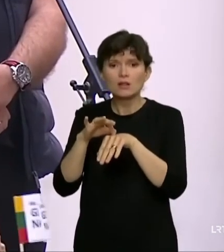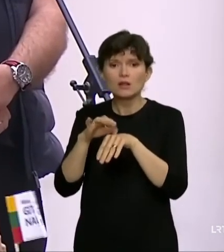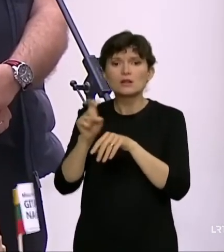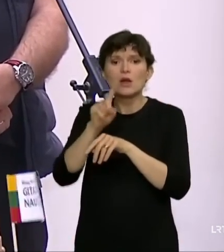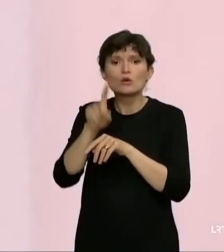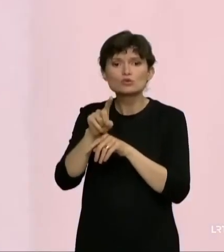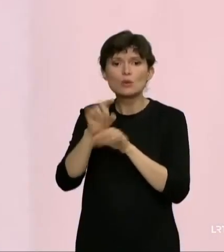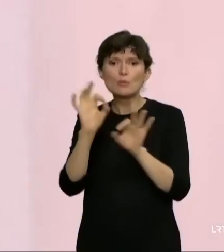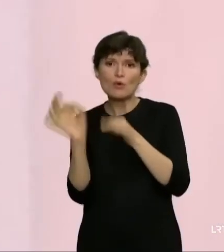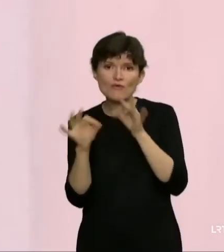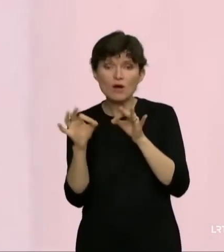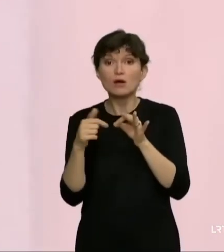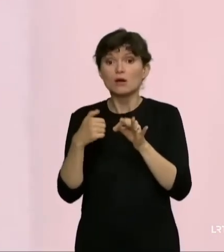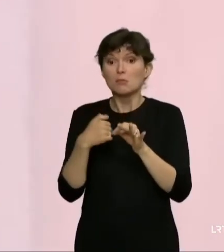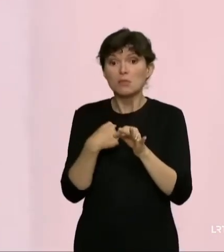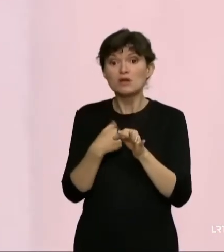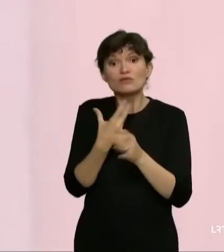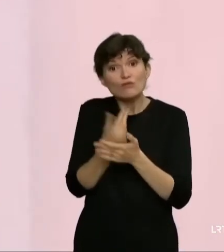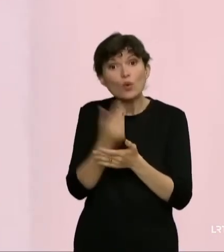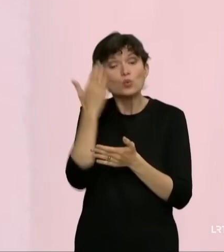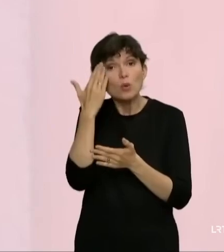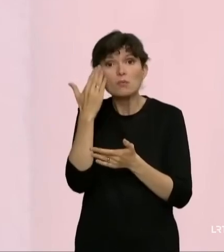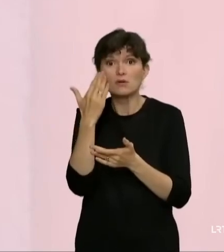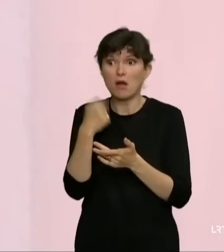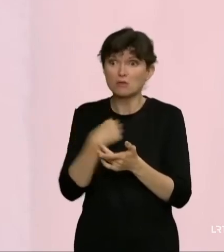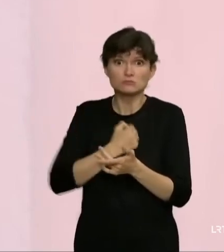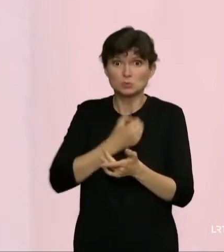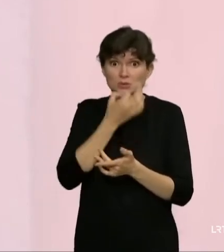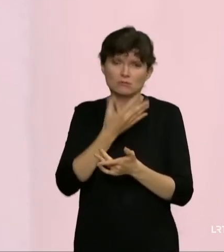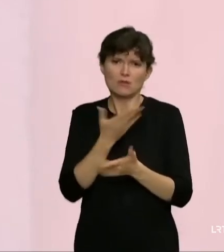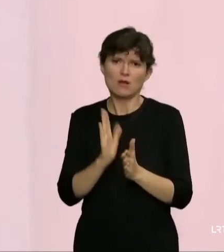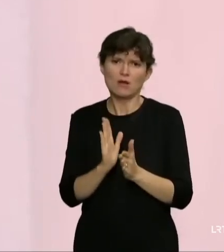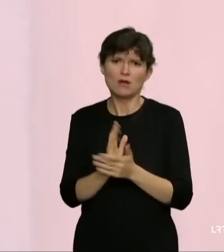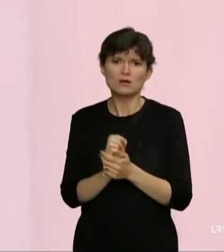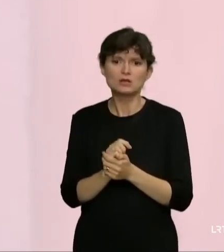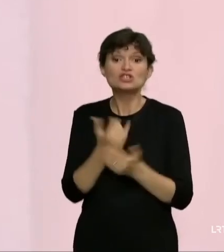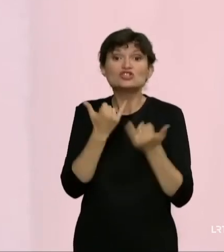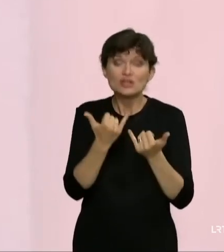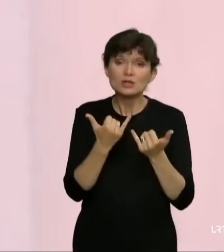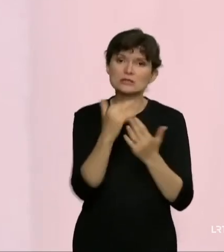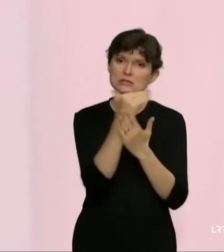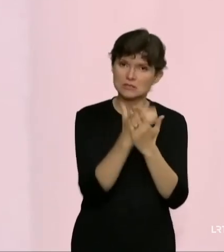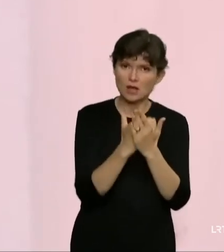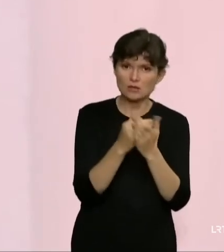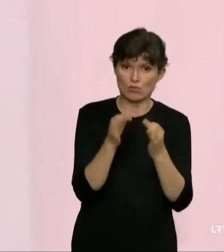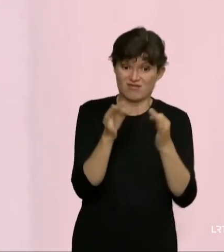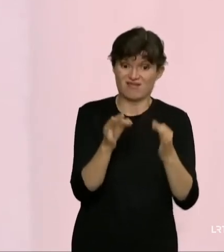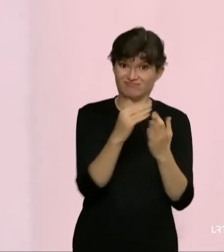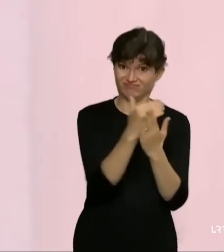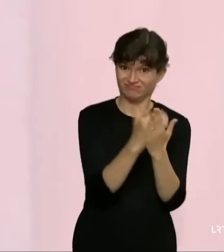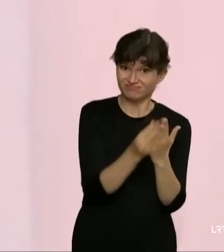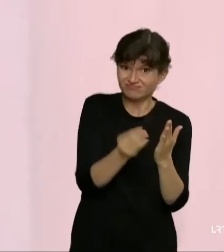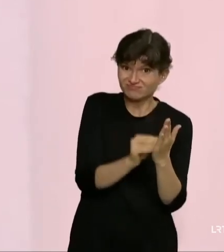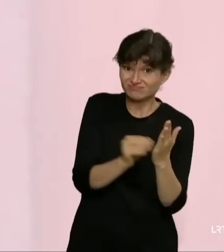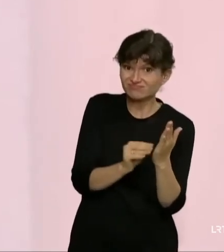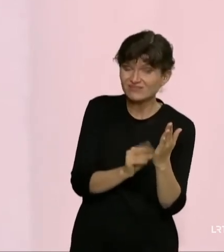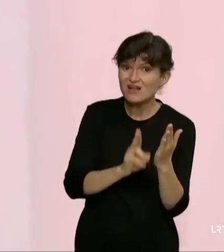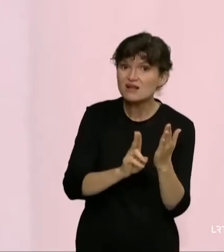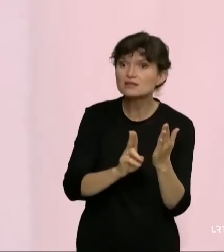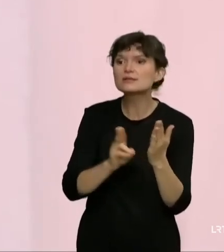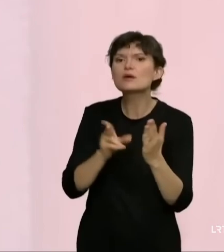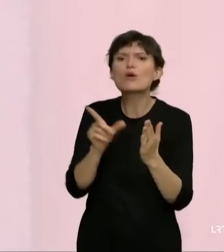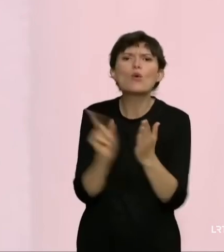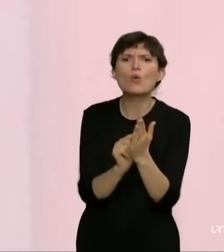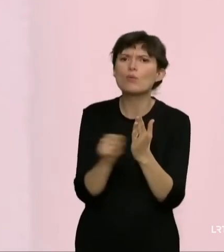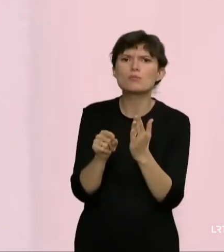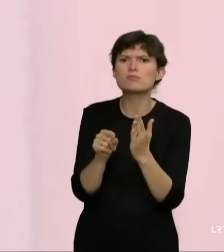klausimą, bet aš nebėjau pasakyti jums savo naumą, nes tiesiog sakau, kad šiandien įstatymų leidėjai pirmiausia turi išspręsti klausimą,